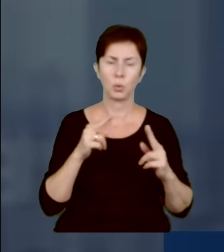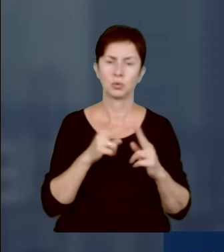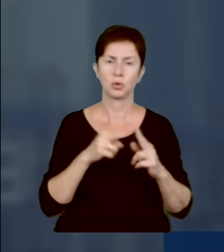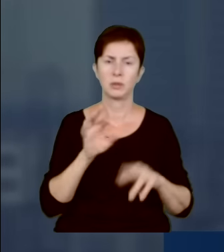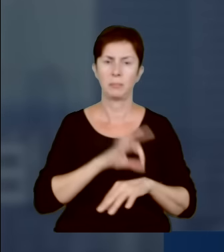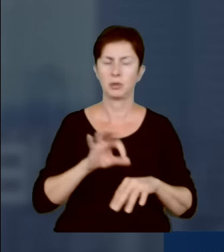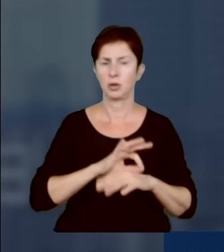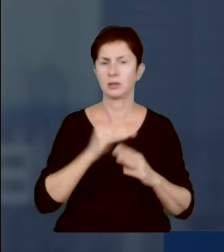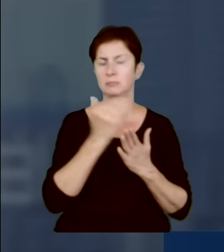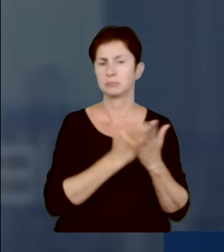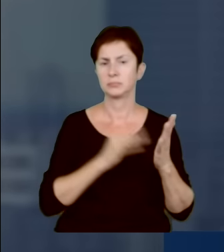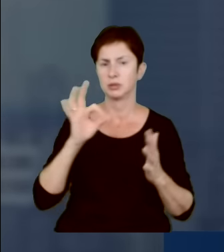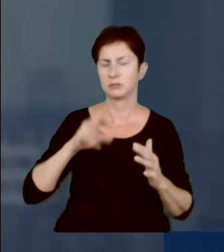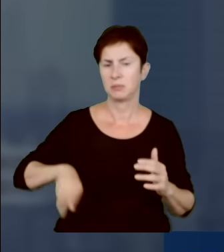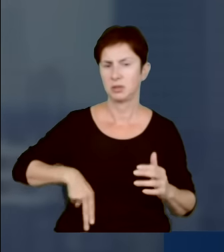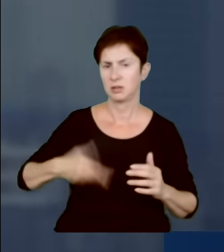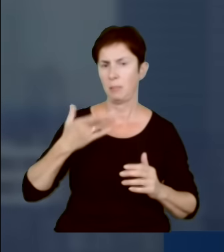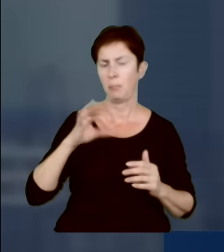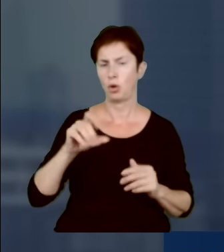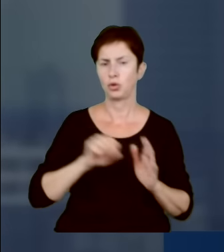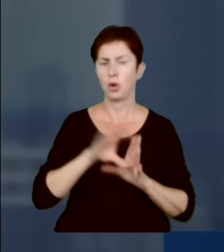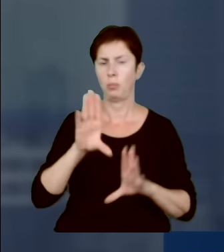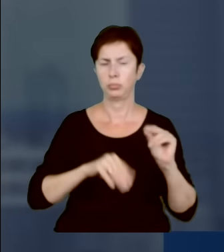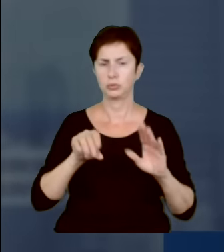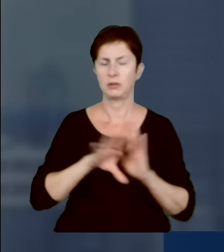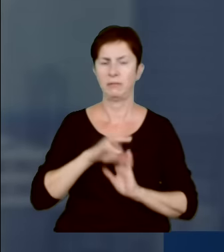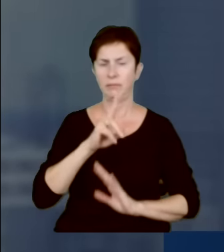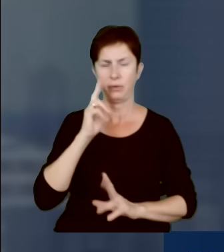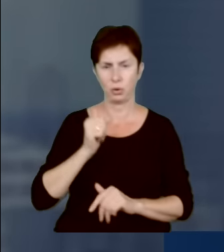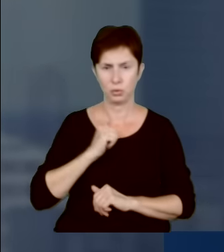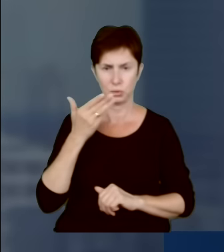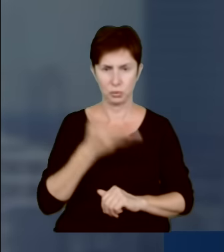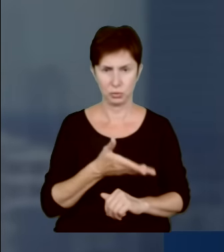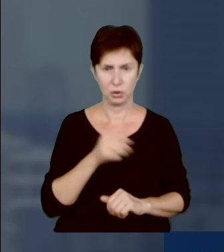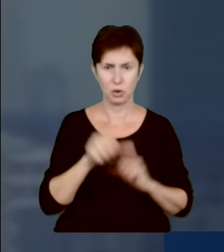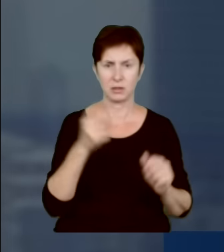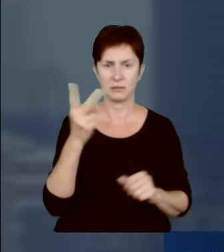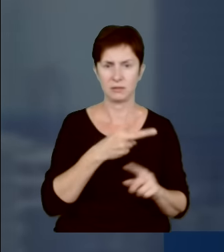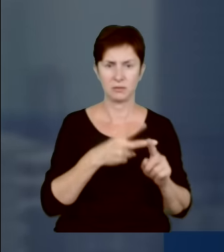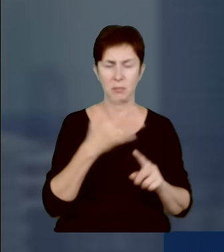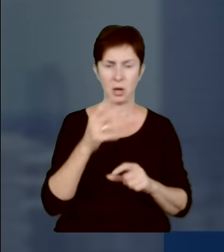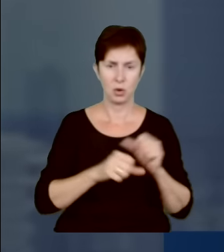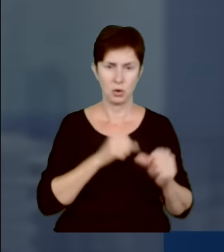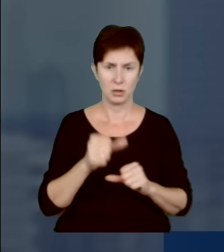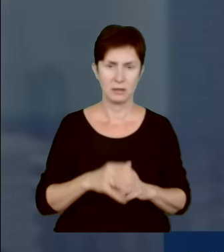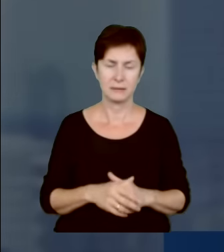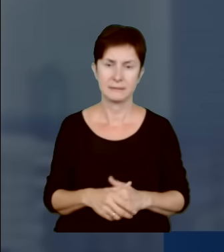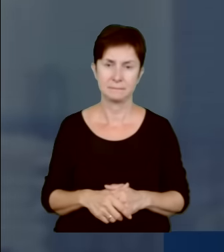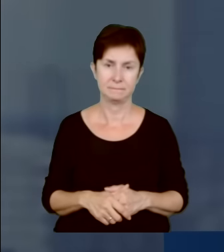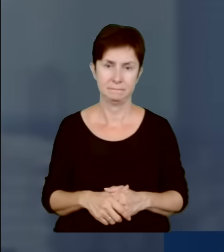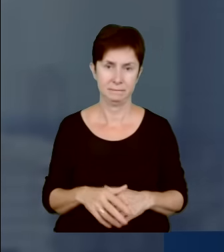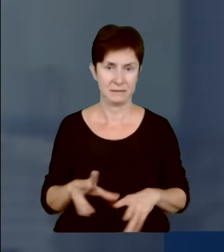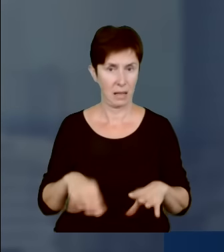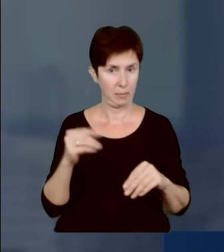ministra obrony narodowej do planowania budżetowego w resorcie obrony narodowej na 2025 rok. Wie Pan, ja na początku myślałam,